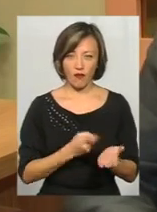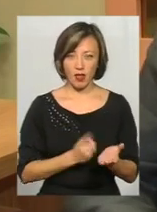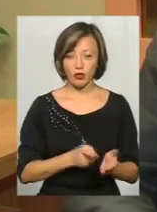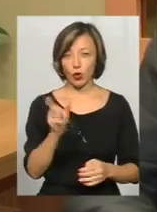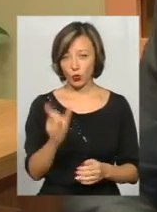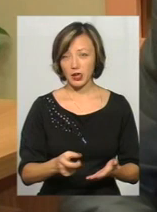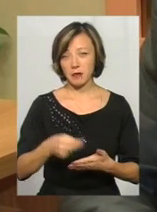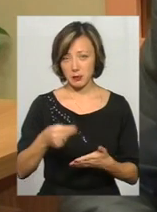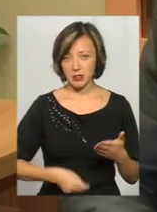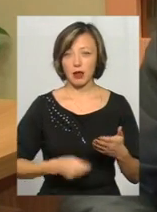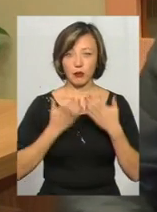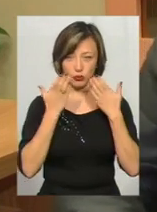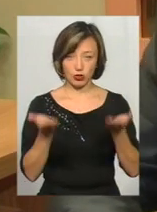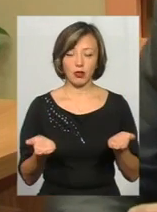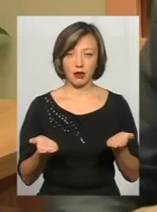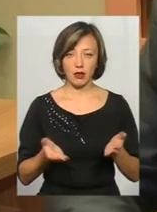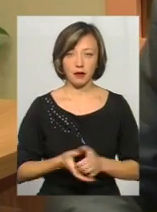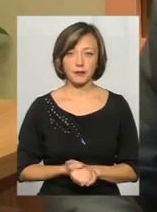Людина підписалася, що вона прочитала.